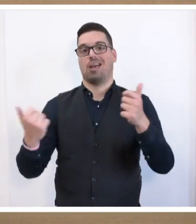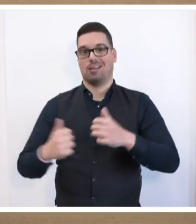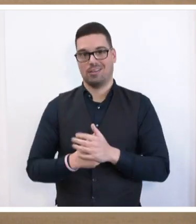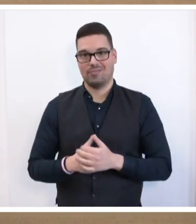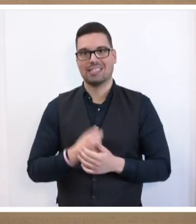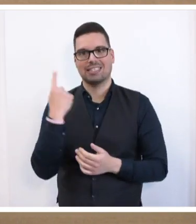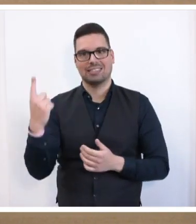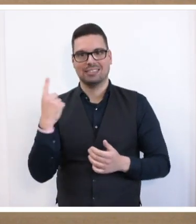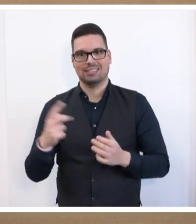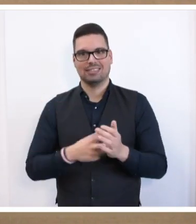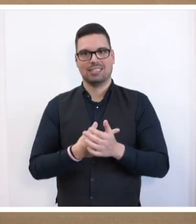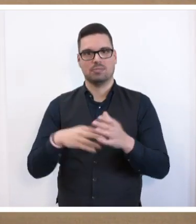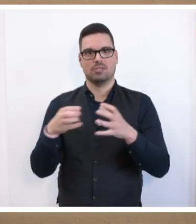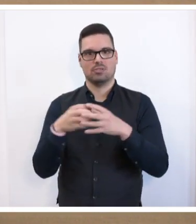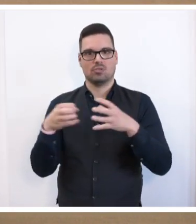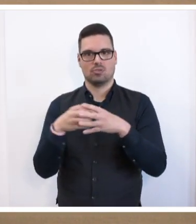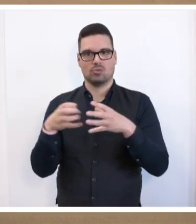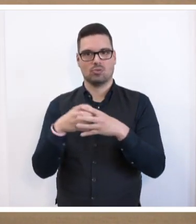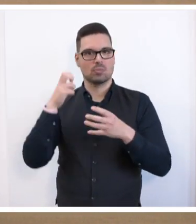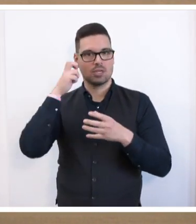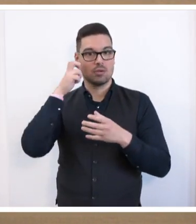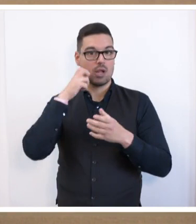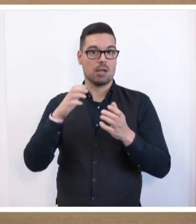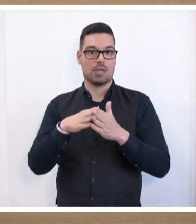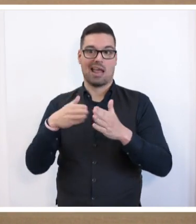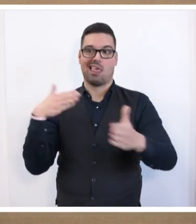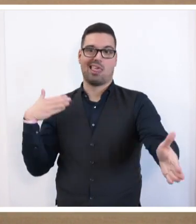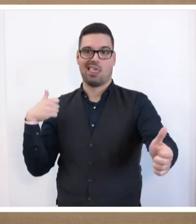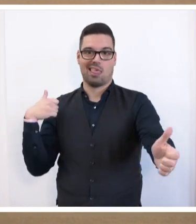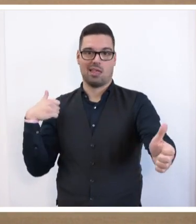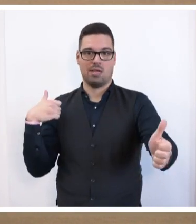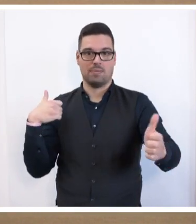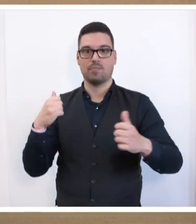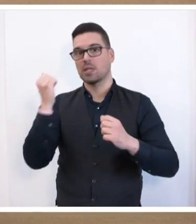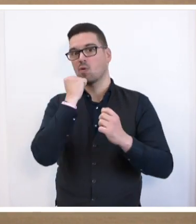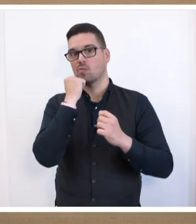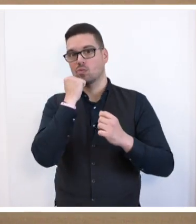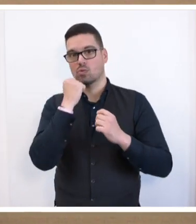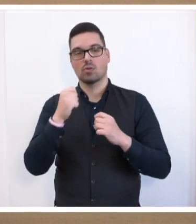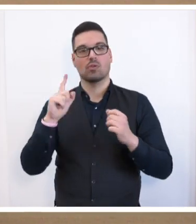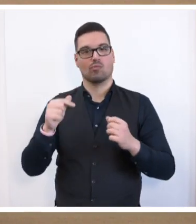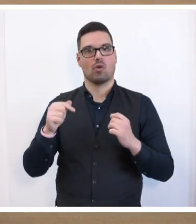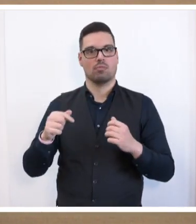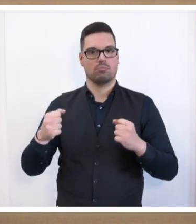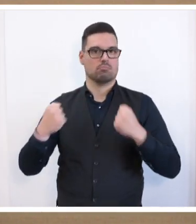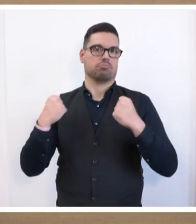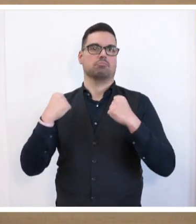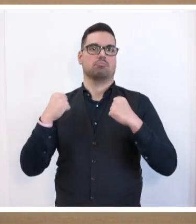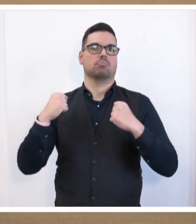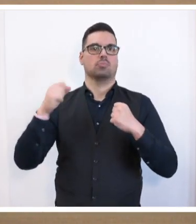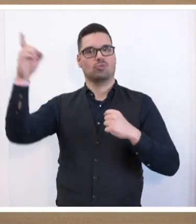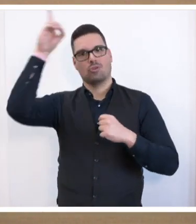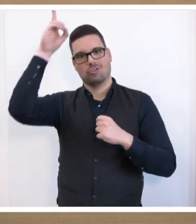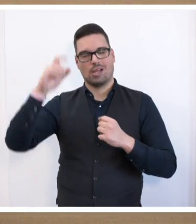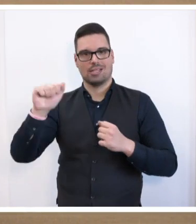sich selbst diese Wählergruppe in spä von den Altparteien ab. Alles samt Fakten, die hoffnungsvoll stimmen für die patriotisch blaue Zukunft Deutschlands.